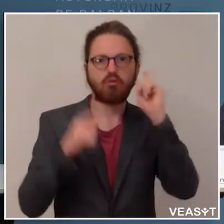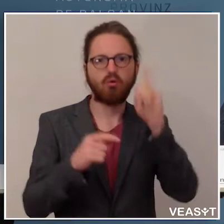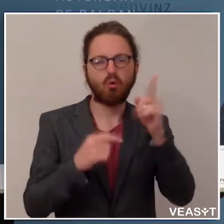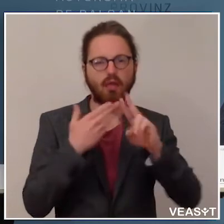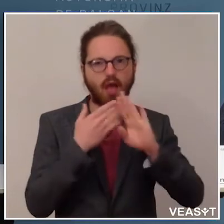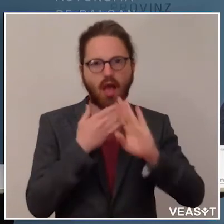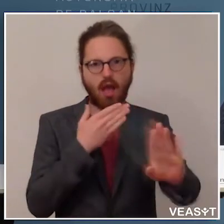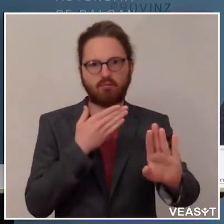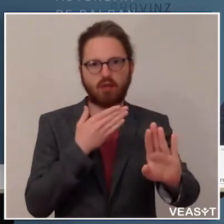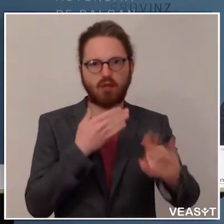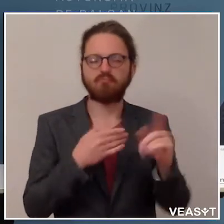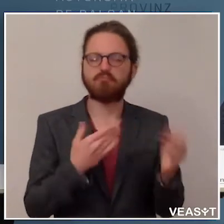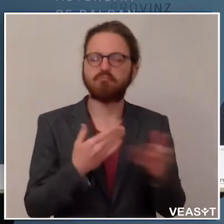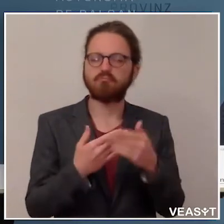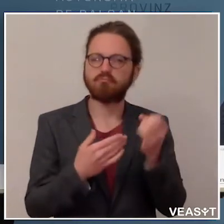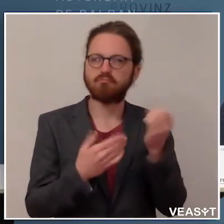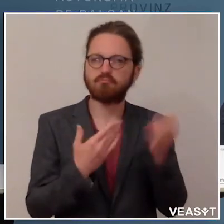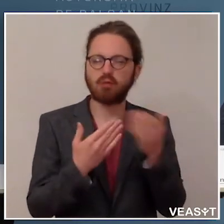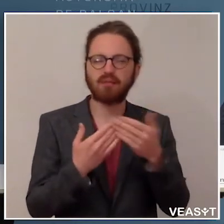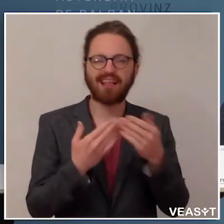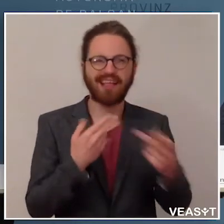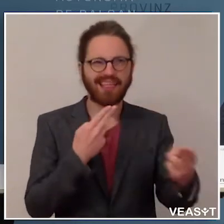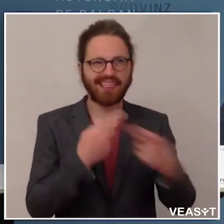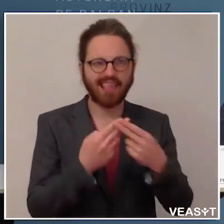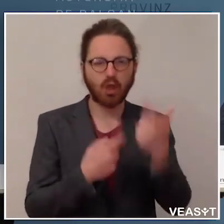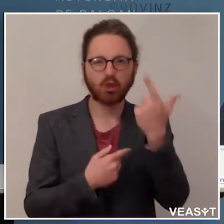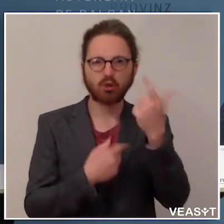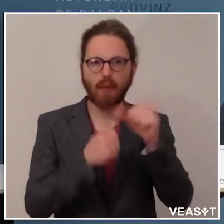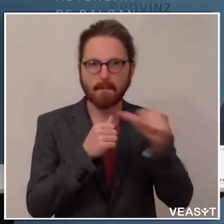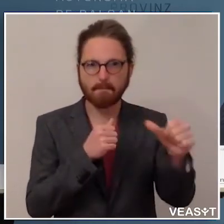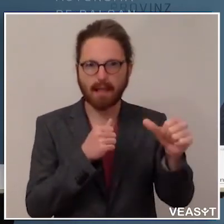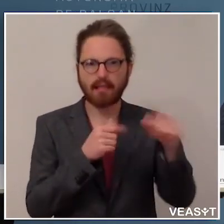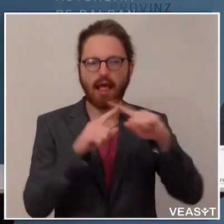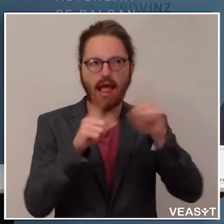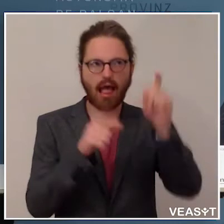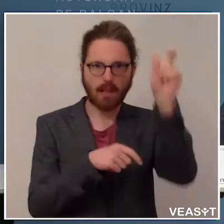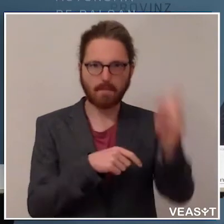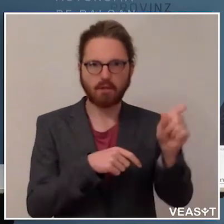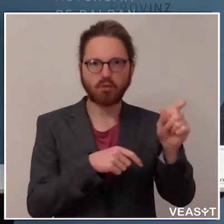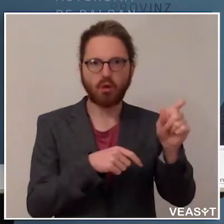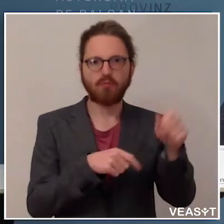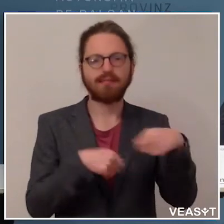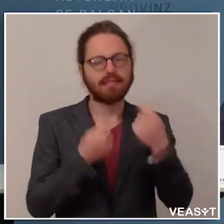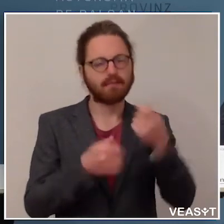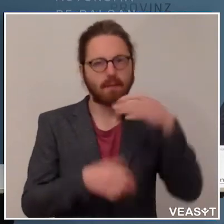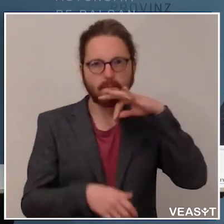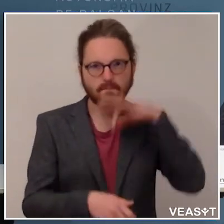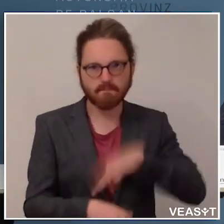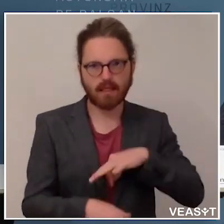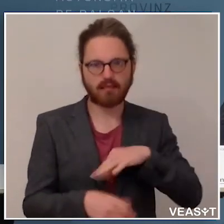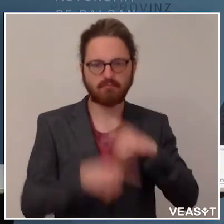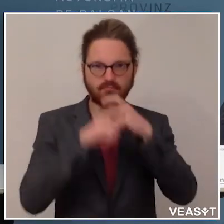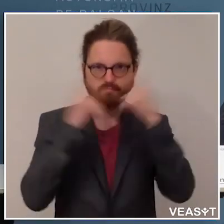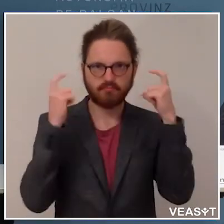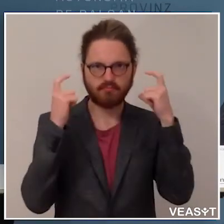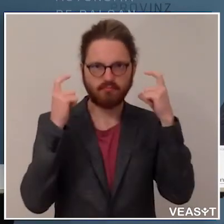näher als zwei Meter oder weniger als zwei Meter Abstand zu einer anderen Person hat, gibt es die Pflicht, Nase und Mund